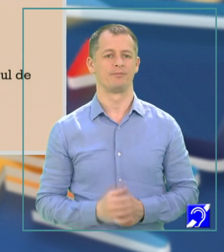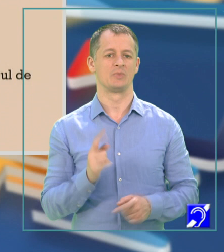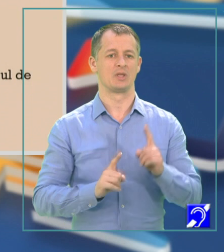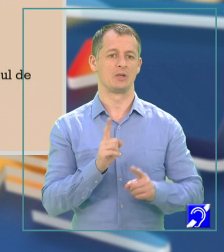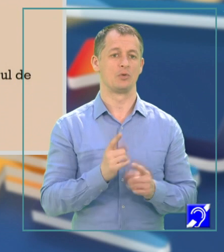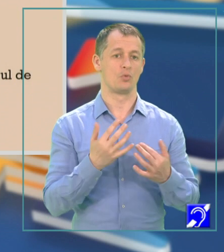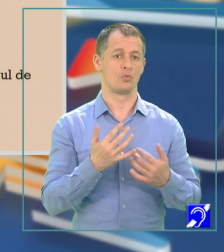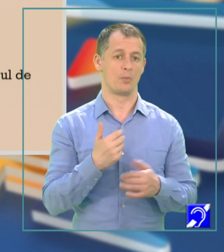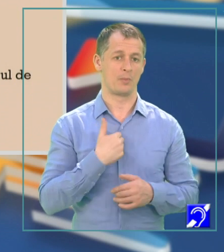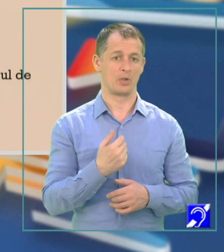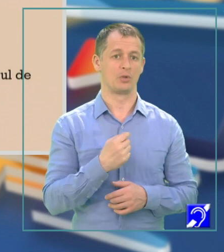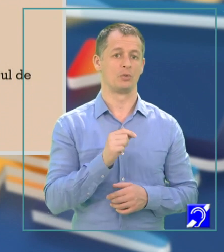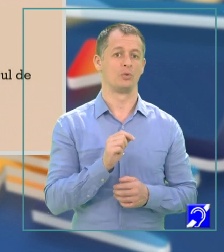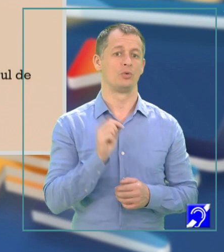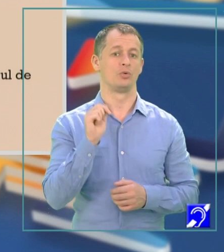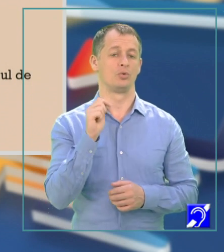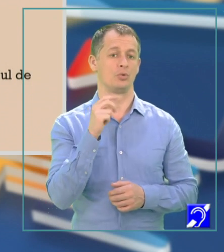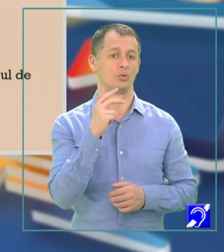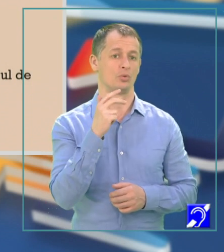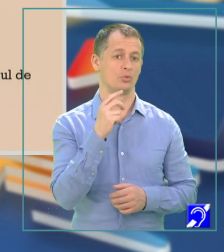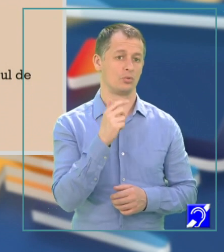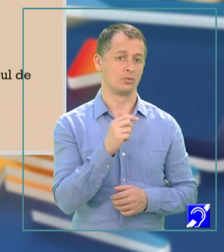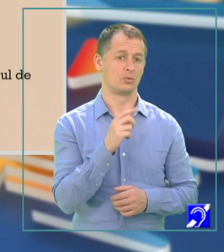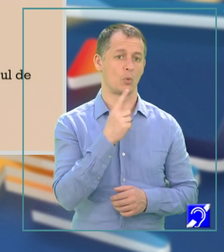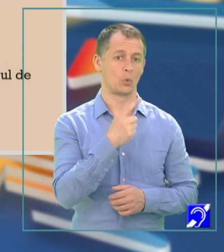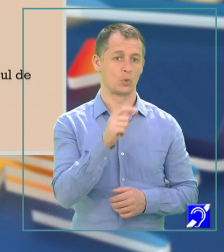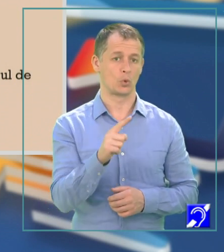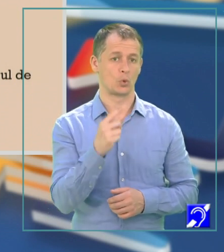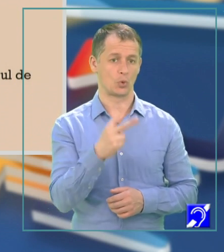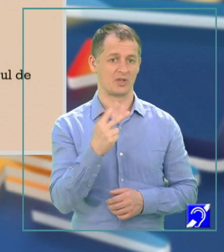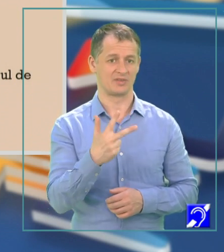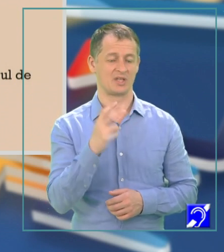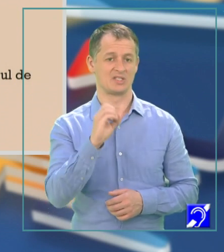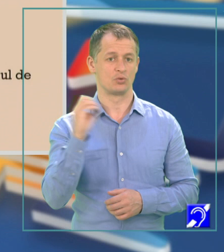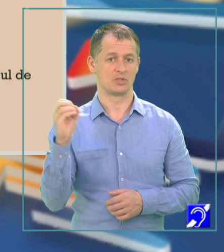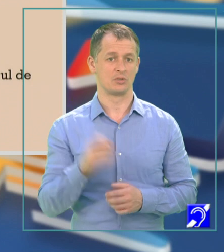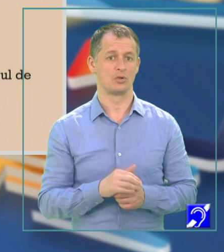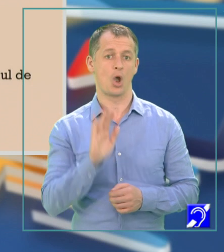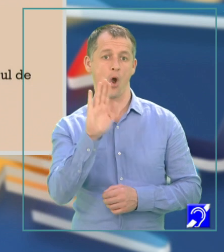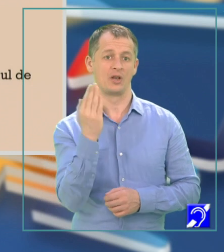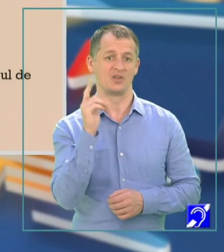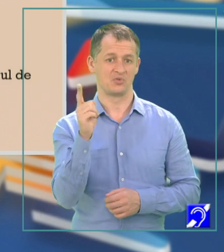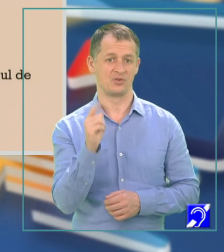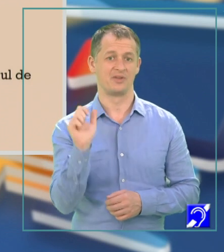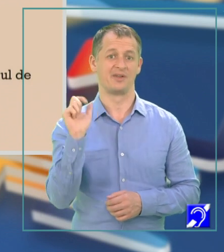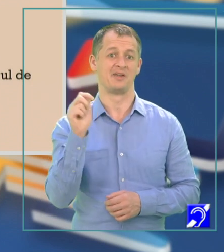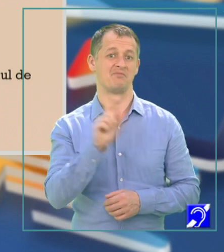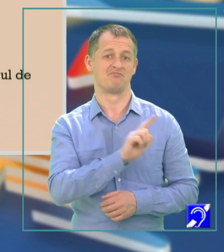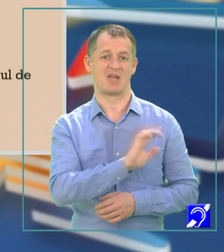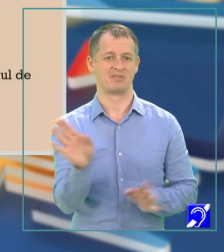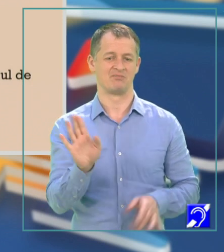0, 0, adică se termină în 0, are două valori de 0 la sfârșit, oglinditul său este doar 3, 2, 1.